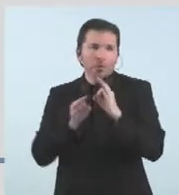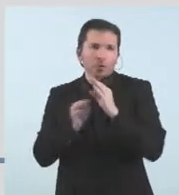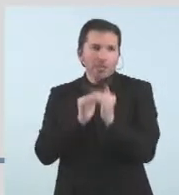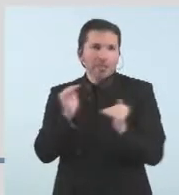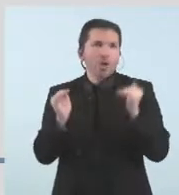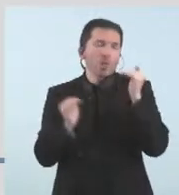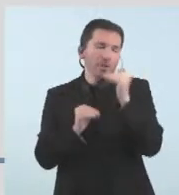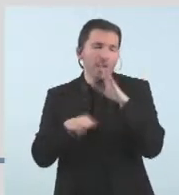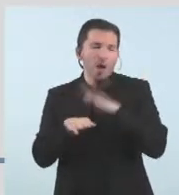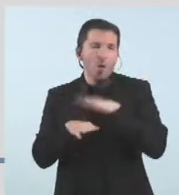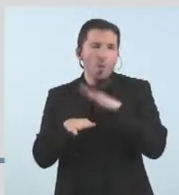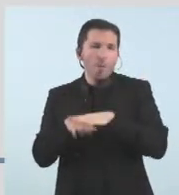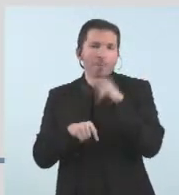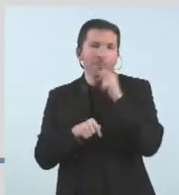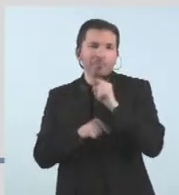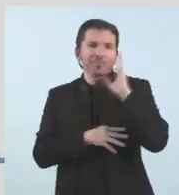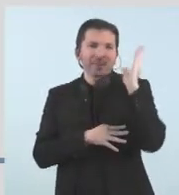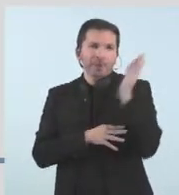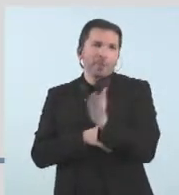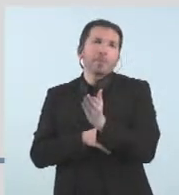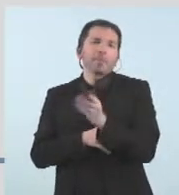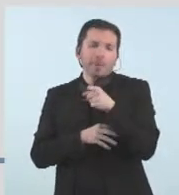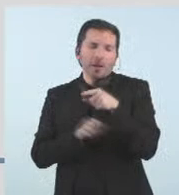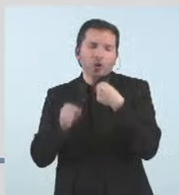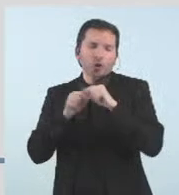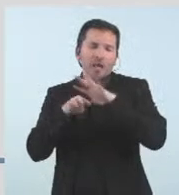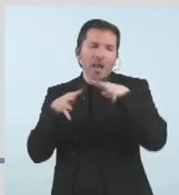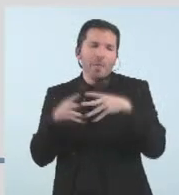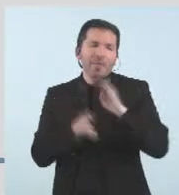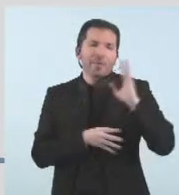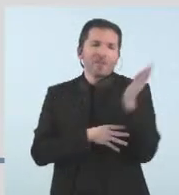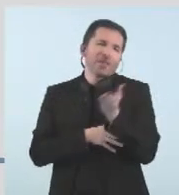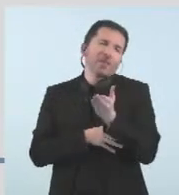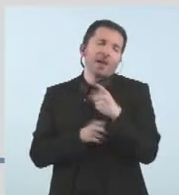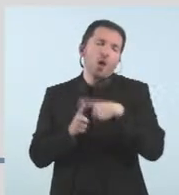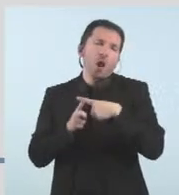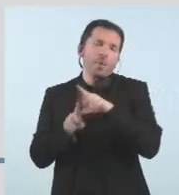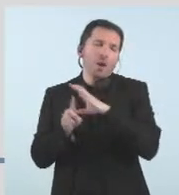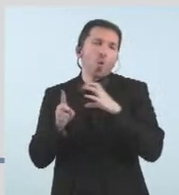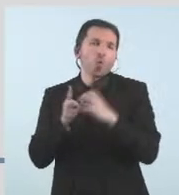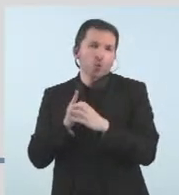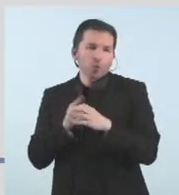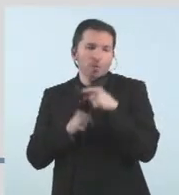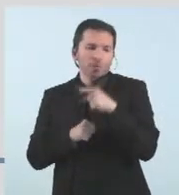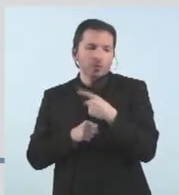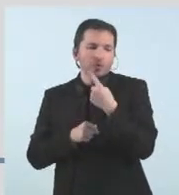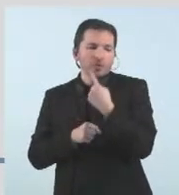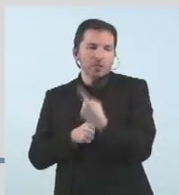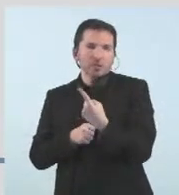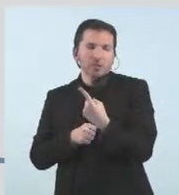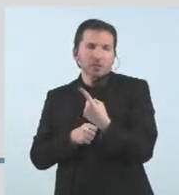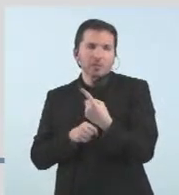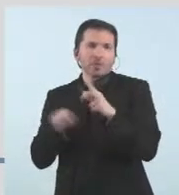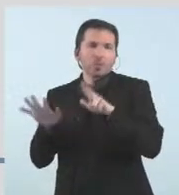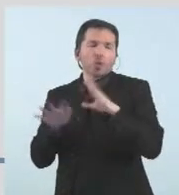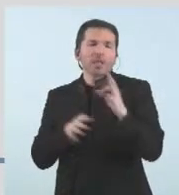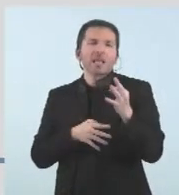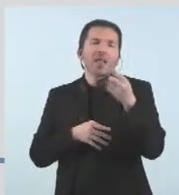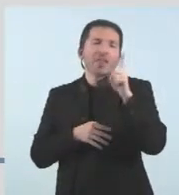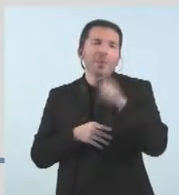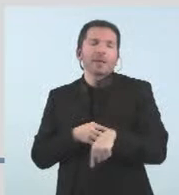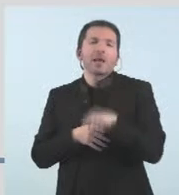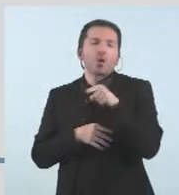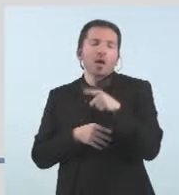mitigar l'impacte negatiu que podia tenir la pandèmia per si mateixa doncs dotant amb 180.000 euros aquest projecte de